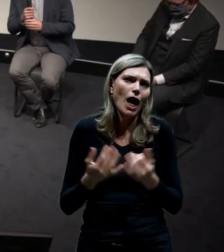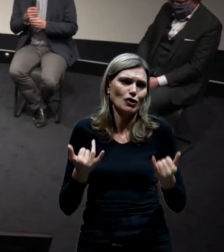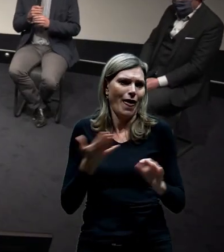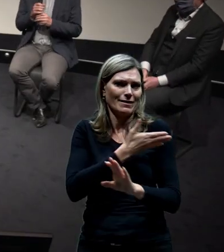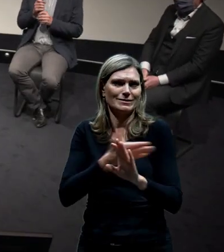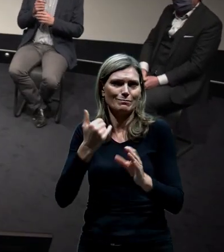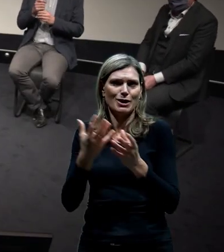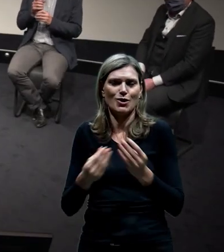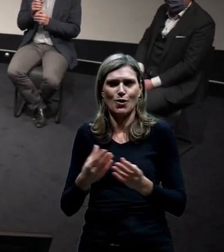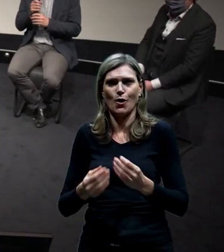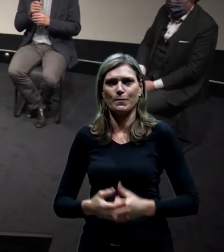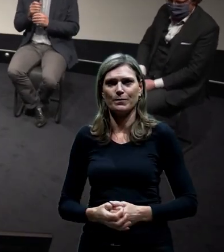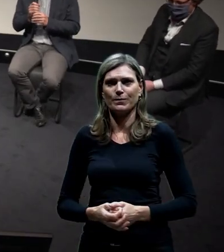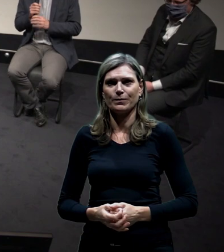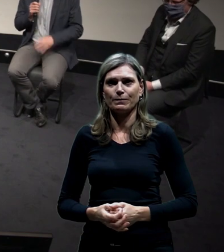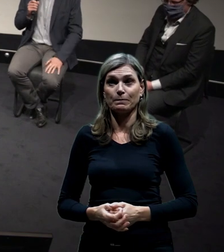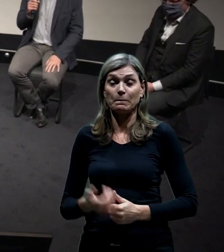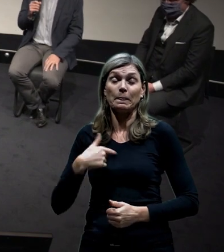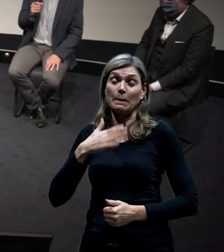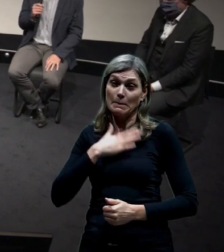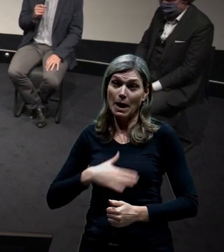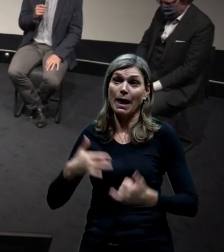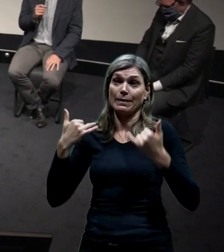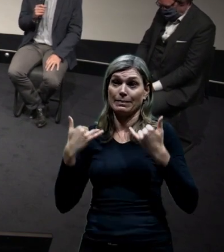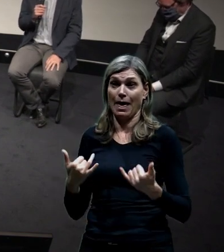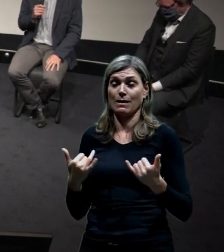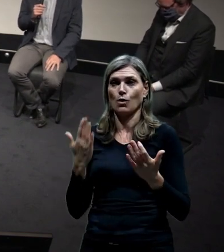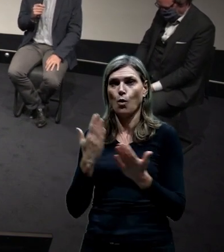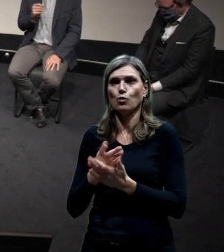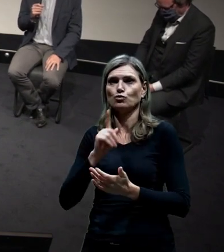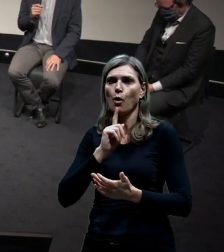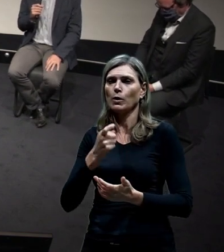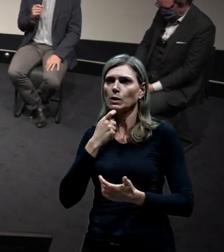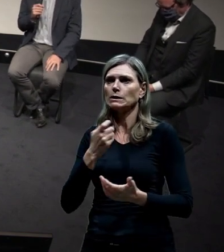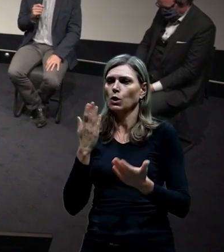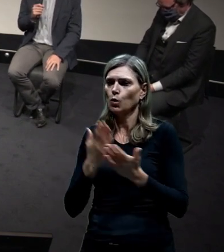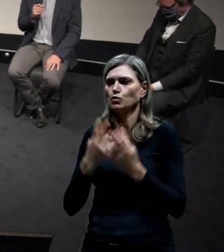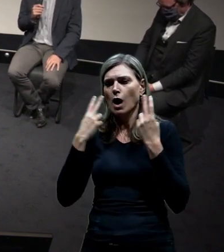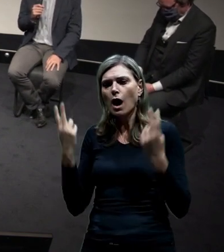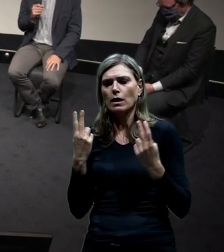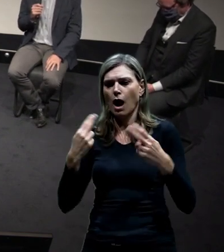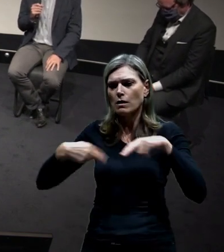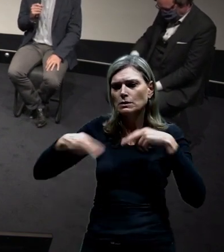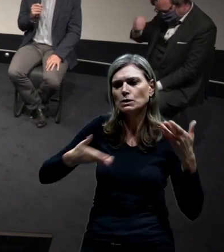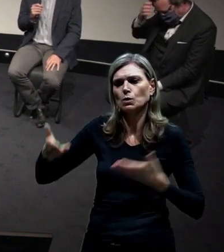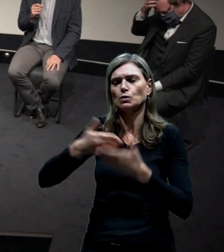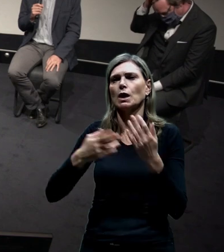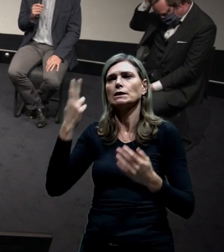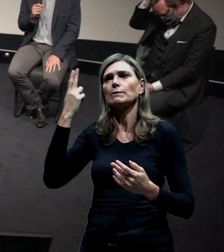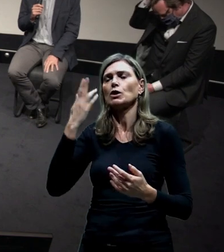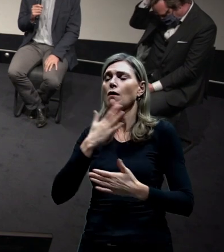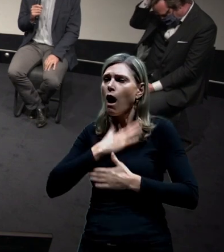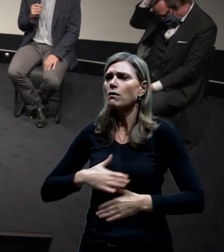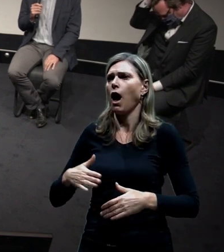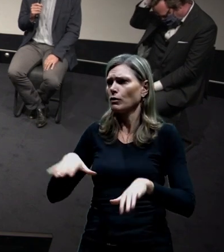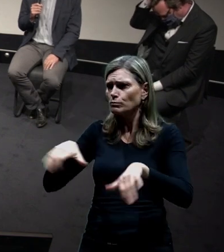já bych byl rád, kdybychom teď přistoupili k té konstruktivní debatě. Budu rád za všechny podněty. Verte to, že máme